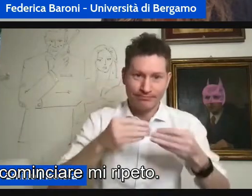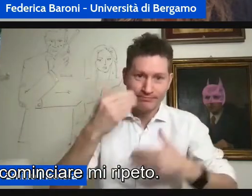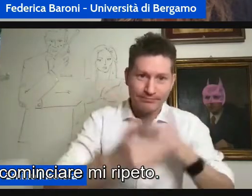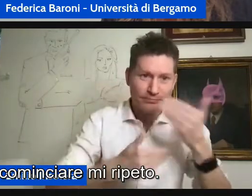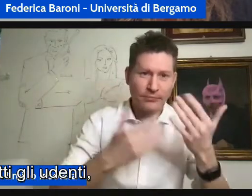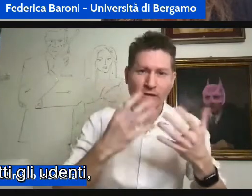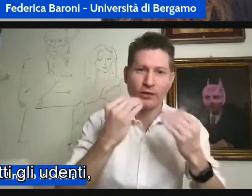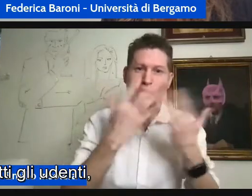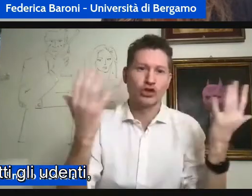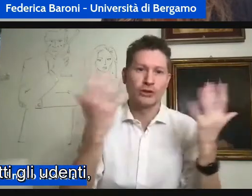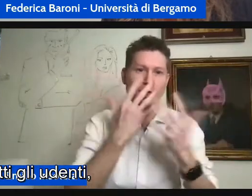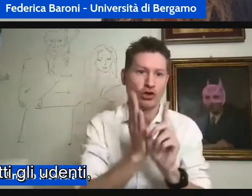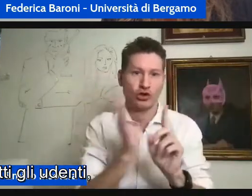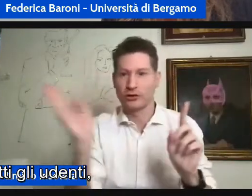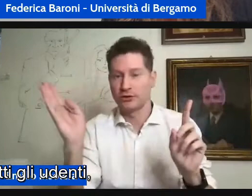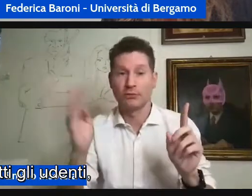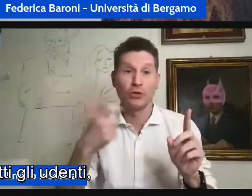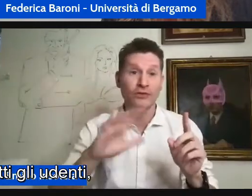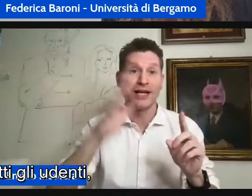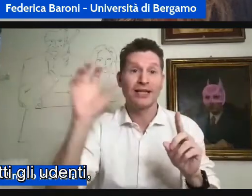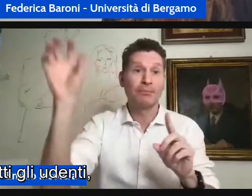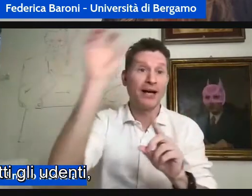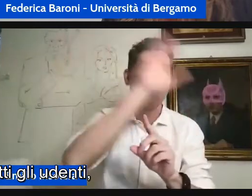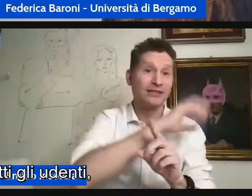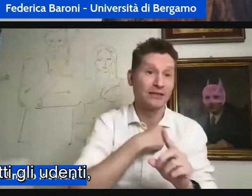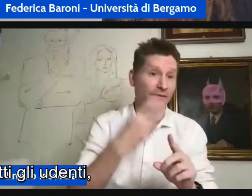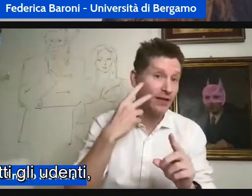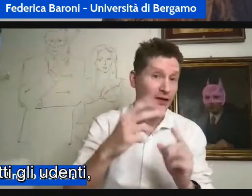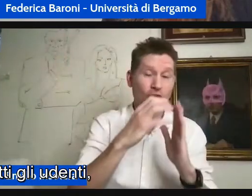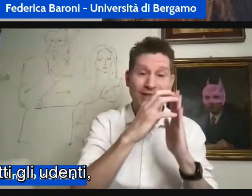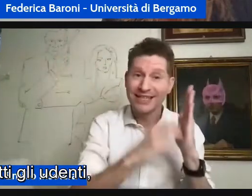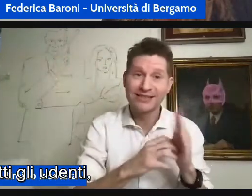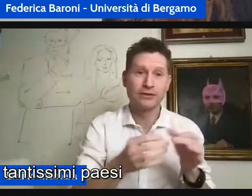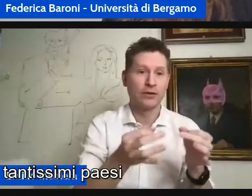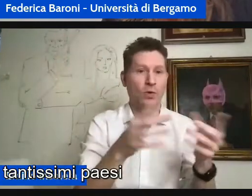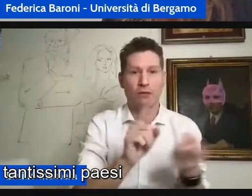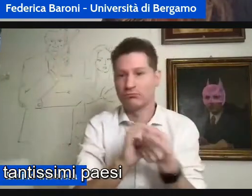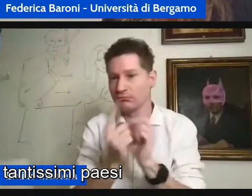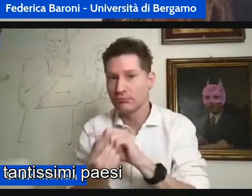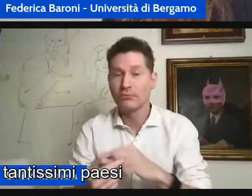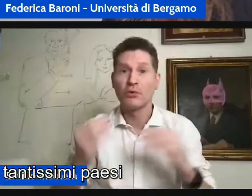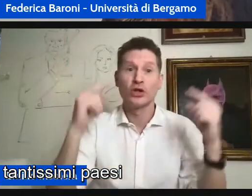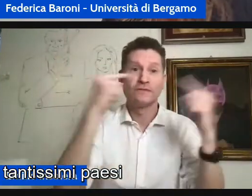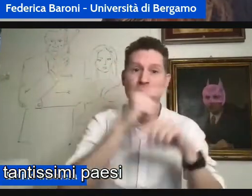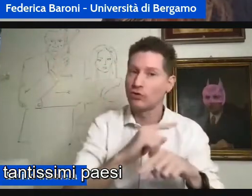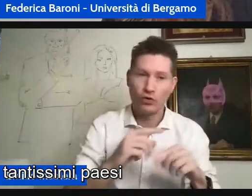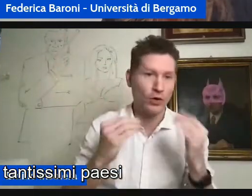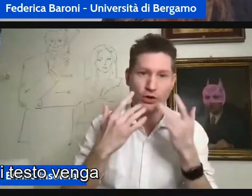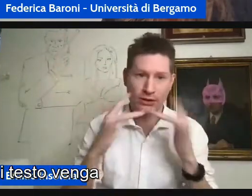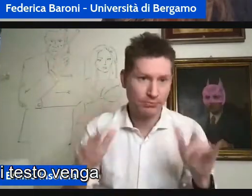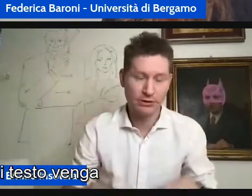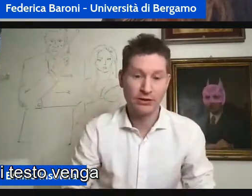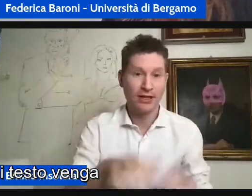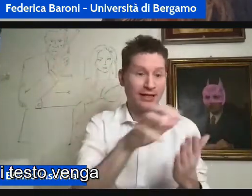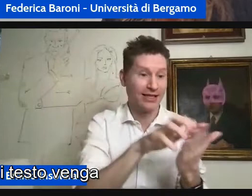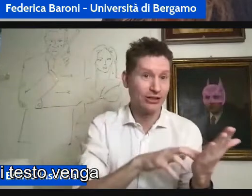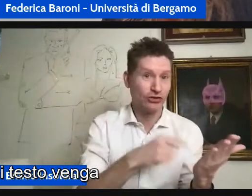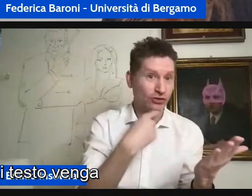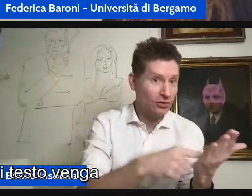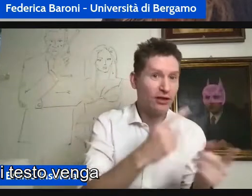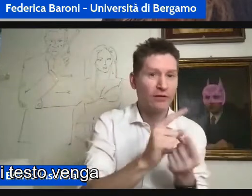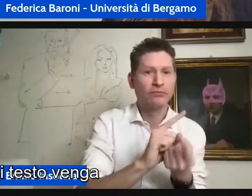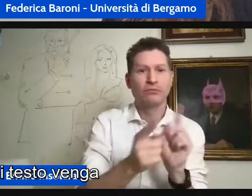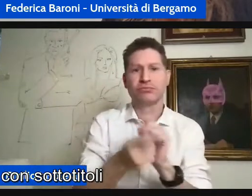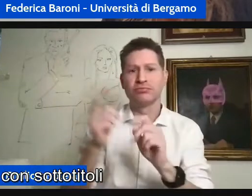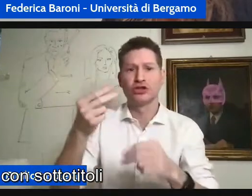mi ripeto penso che tutti gli udenti perché vedo che in tantissimi paesi sia così che ogni testo